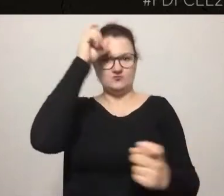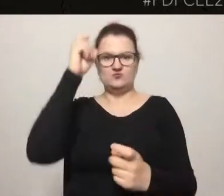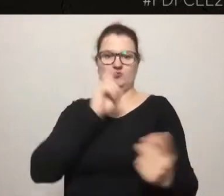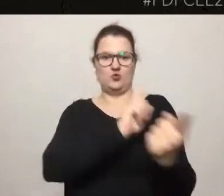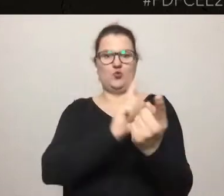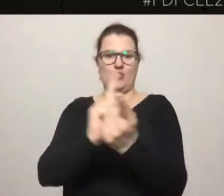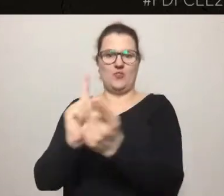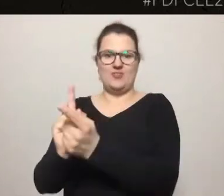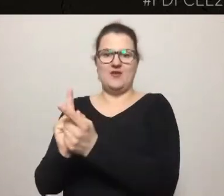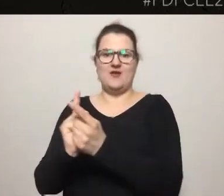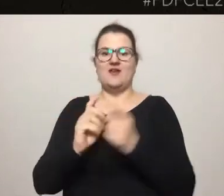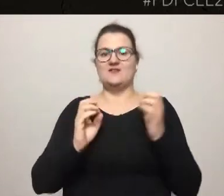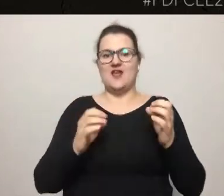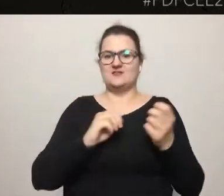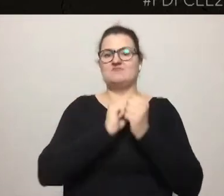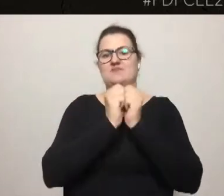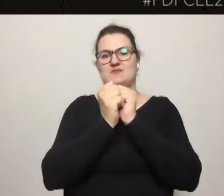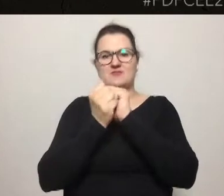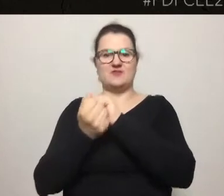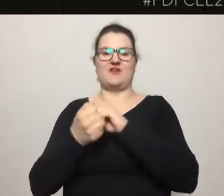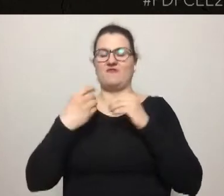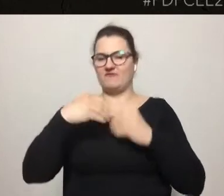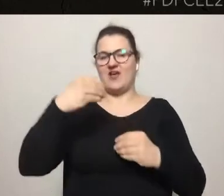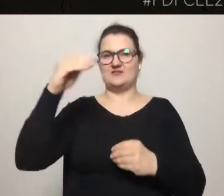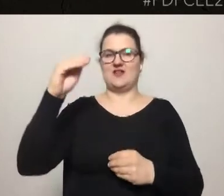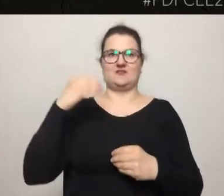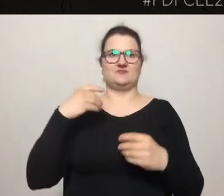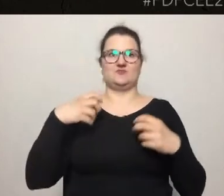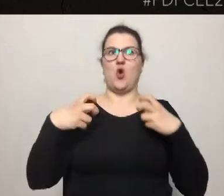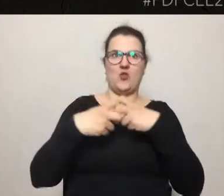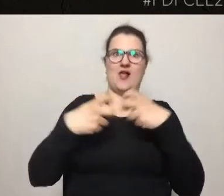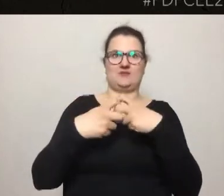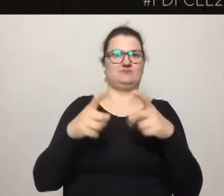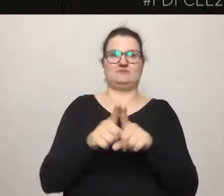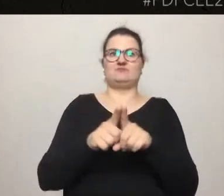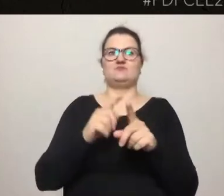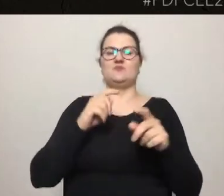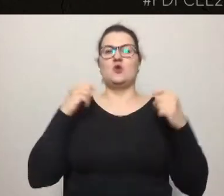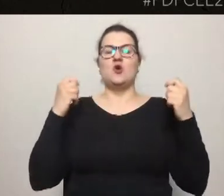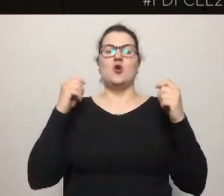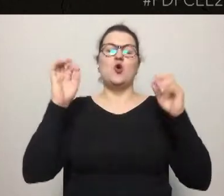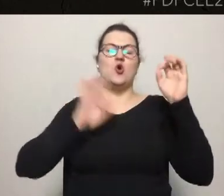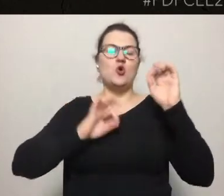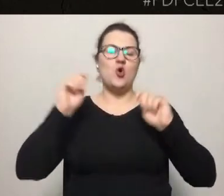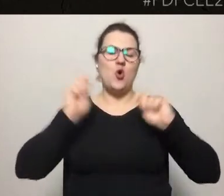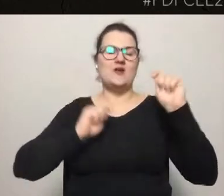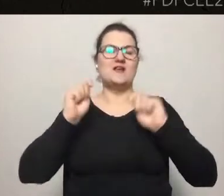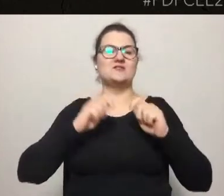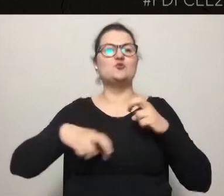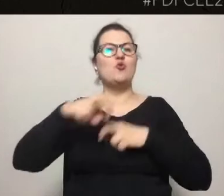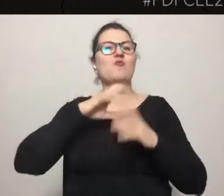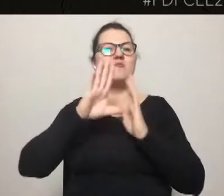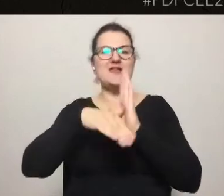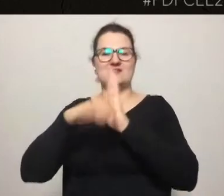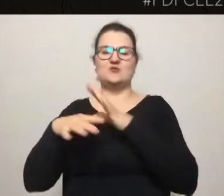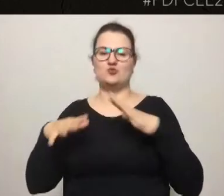online. Także jako Kongres Ruchów Miejskich dużo rzeczy realizujemy w trybie zdalnym. Ale pomimo tego, co dwa lata i